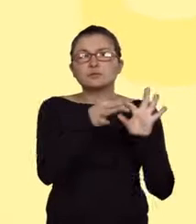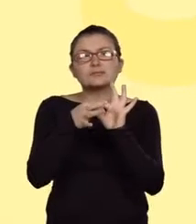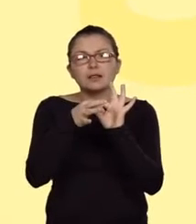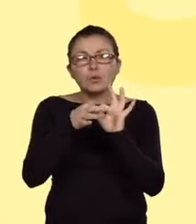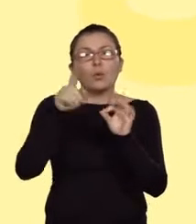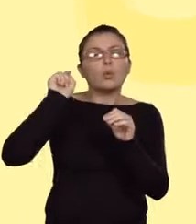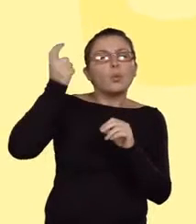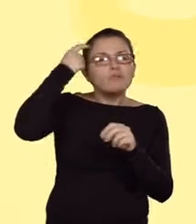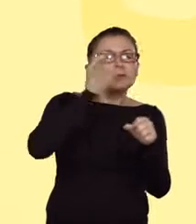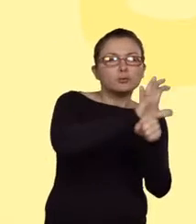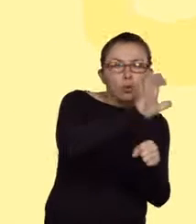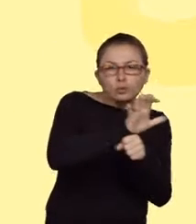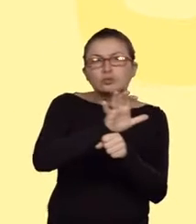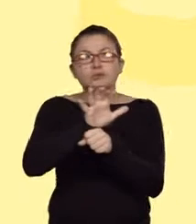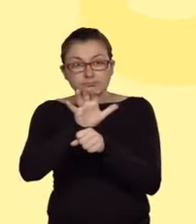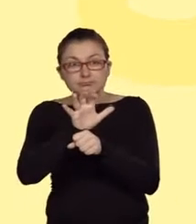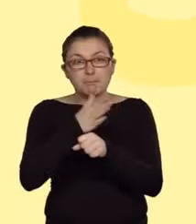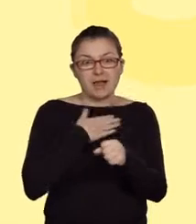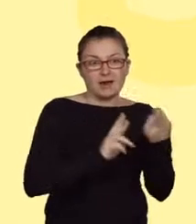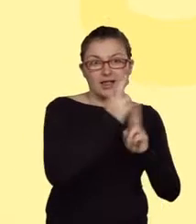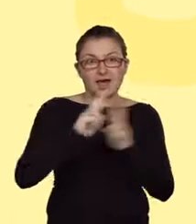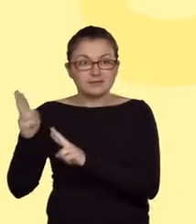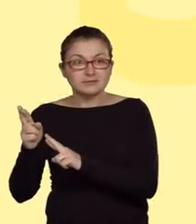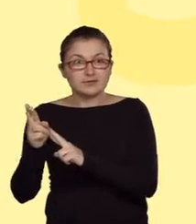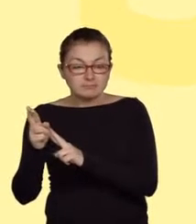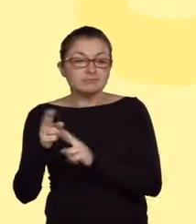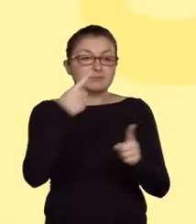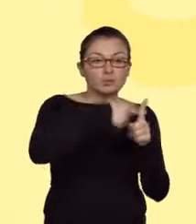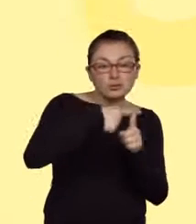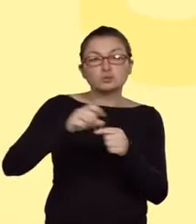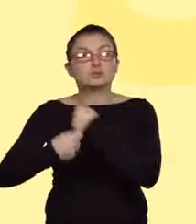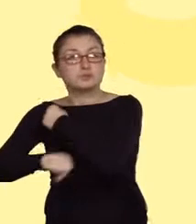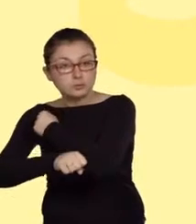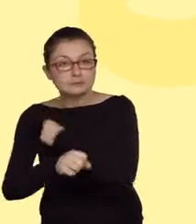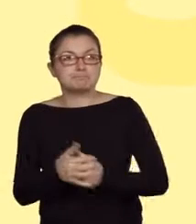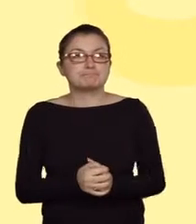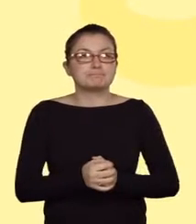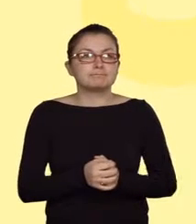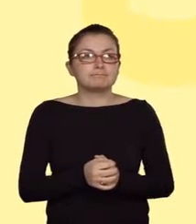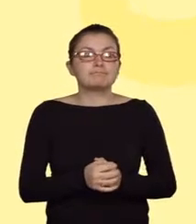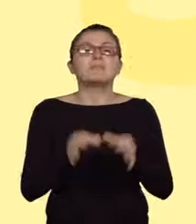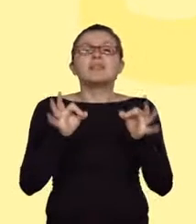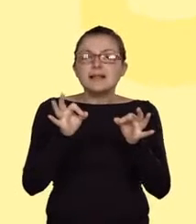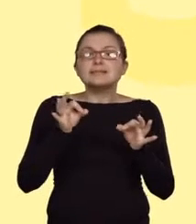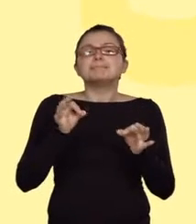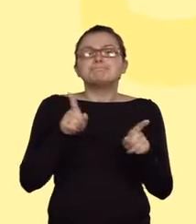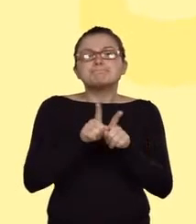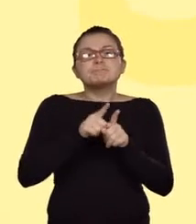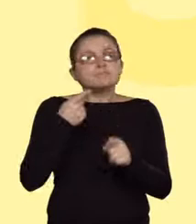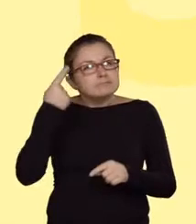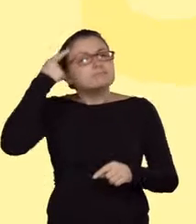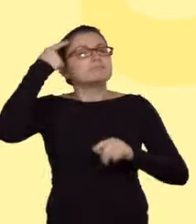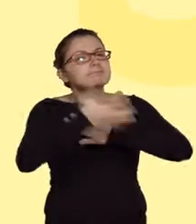substytucji i adydycji. To właśnie teraz nadszedł czas na to, aby odwołując się do swojej wiedzy